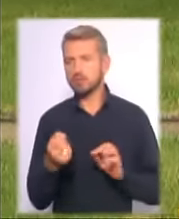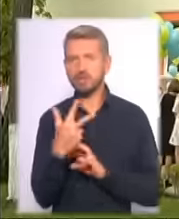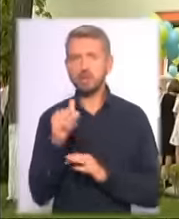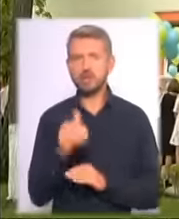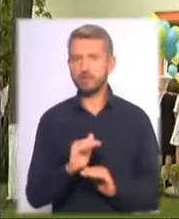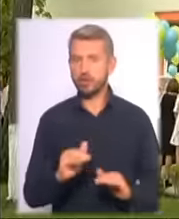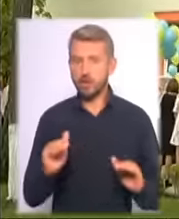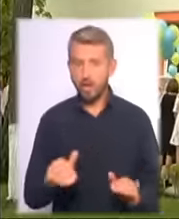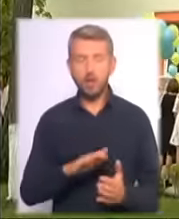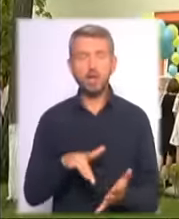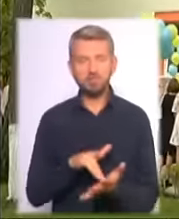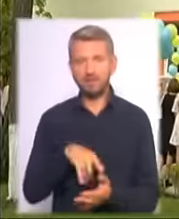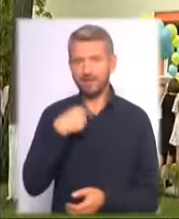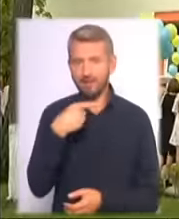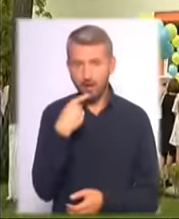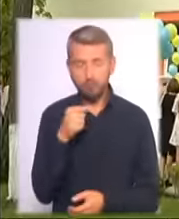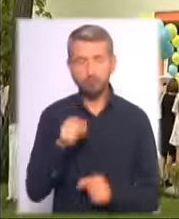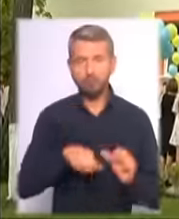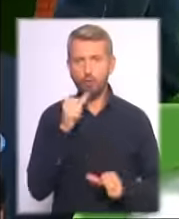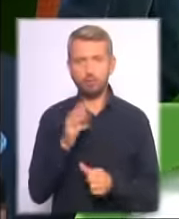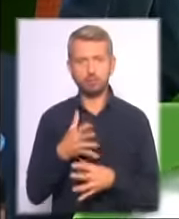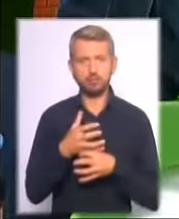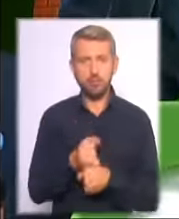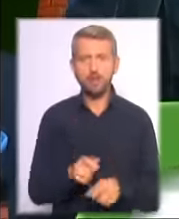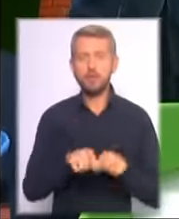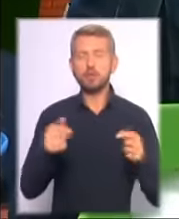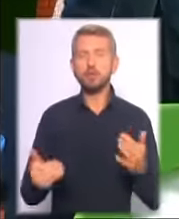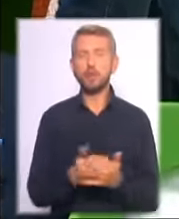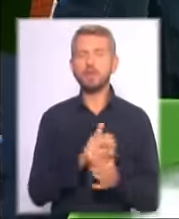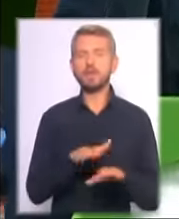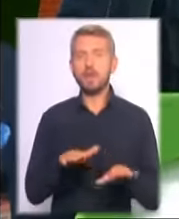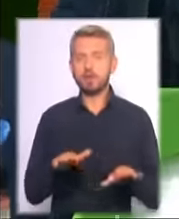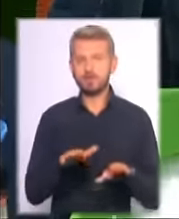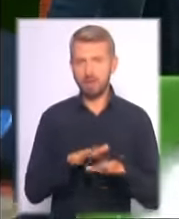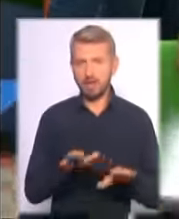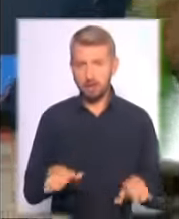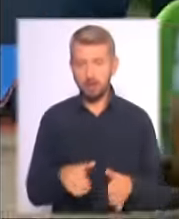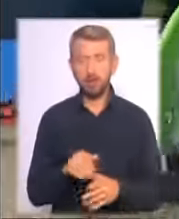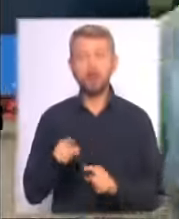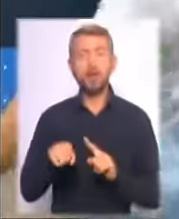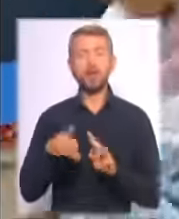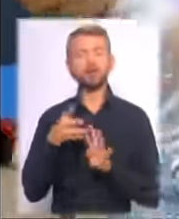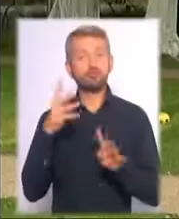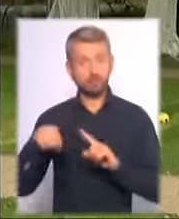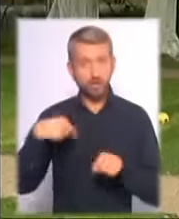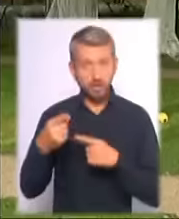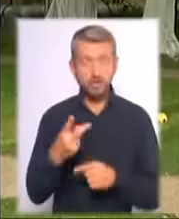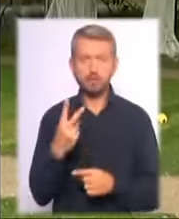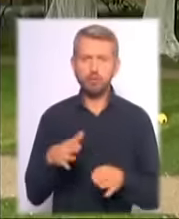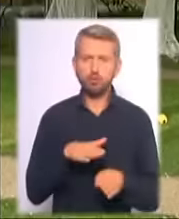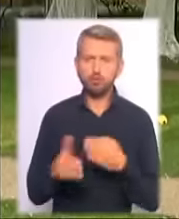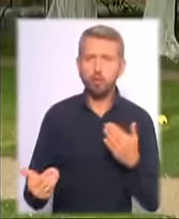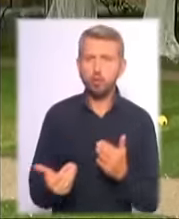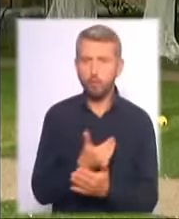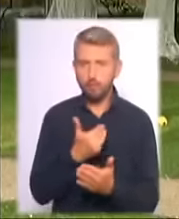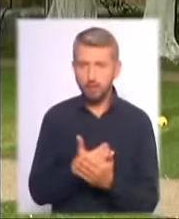дітлахів. Утім, в місті переконують, її цьогоріч скоротять, відкривши нові заклади для дошкільнят. На черзі – два абсолютно нові дітсадки, реконструкція